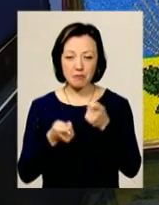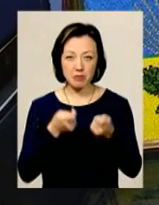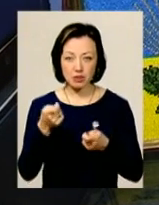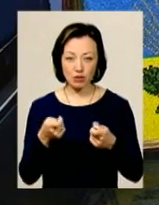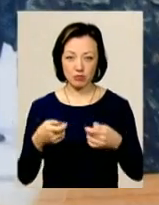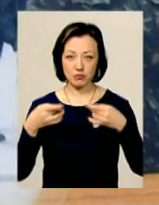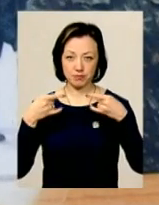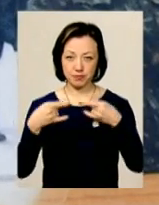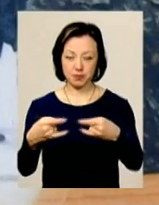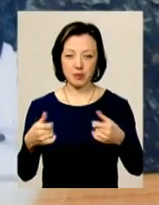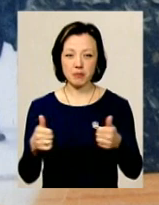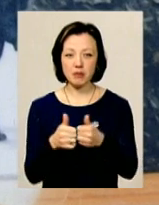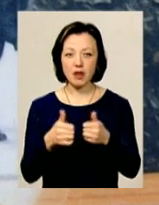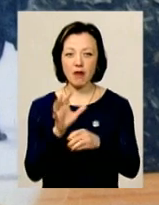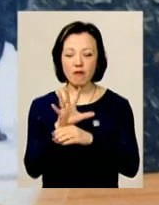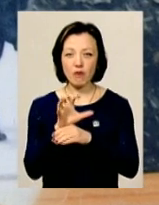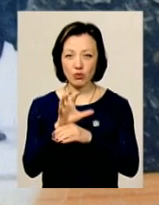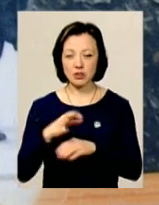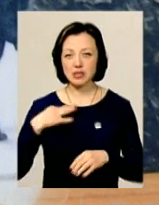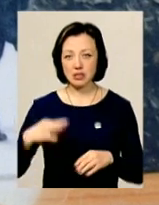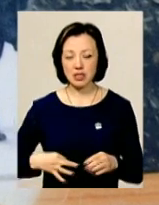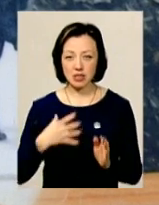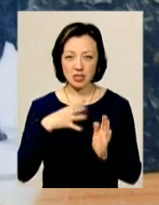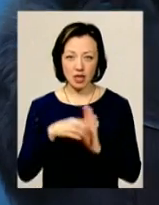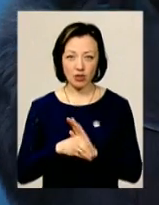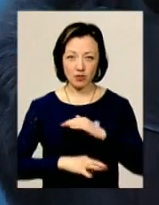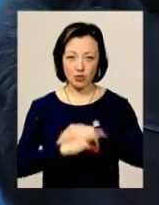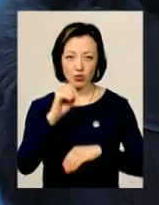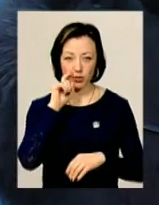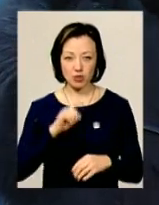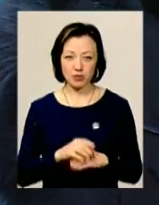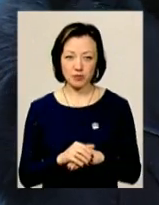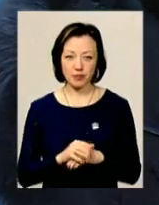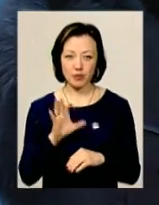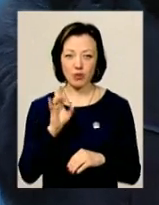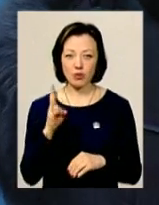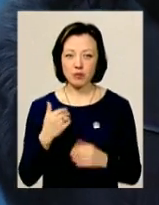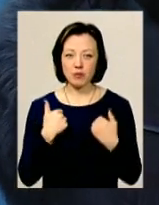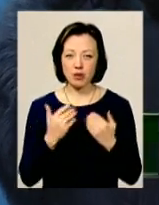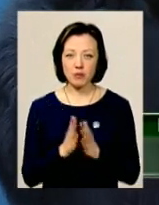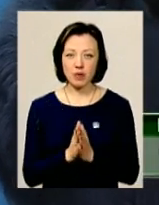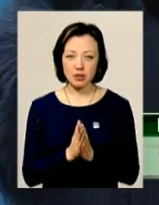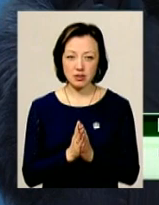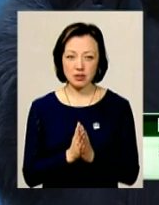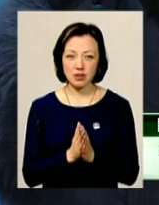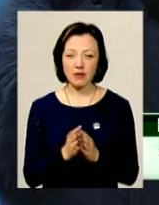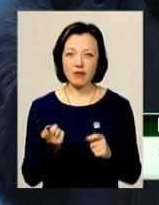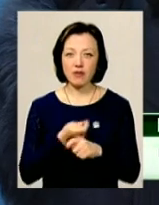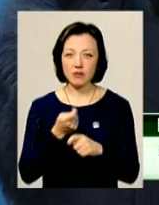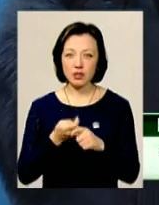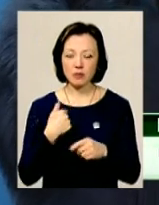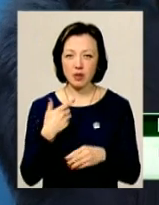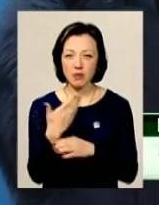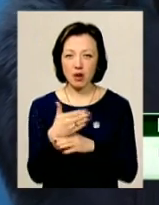поставили біля фотокарток її сина, який загинув на сході України. Він мене просив, щоб вийшли мені прапор України і